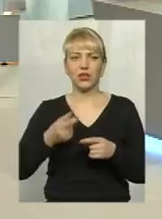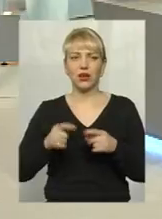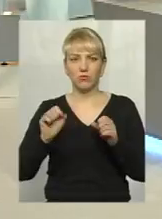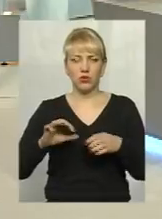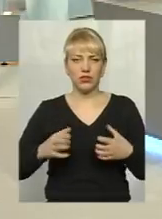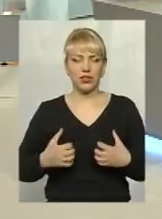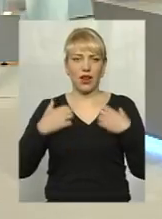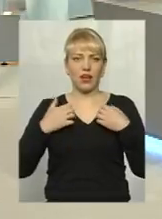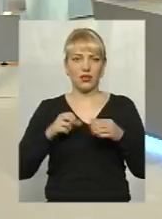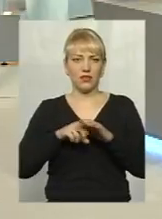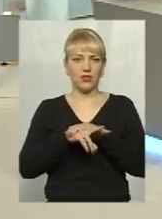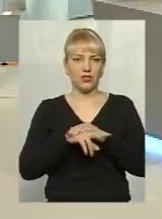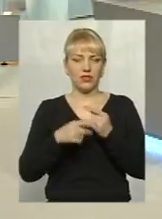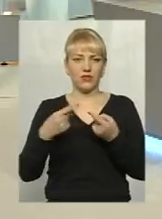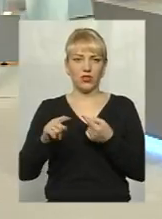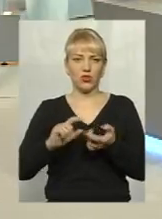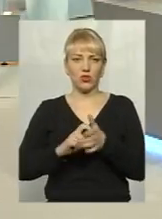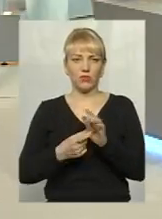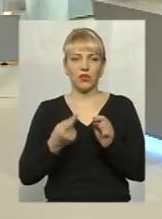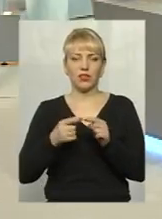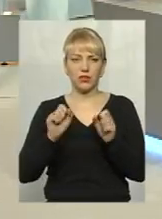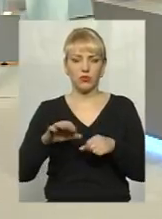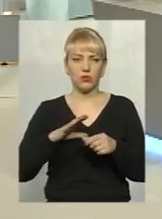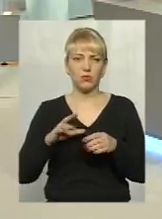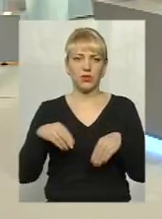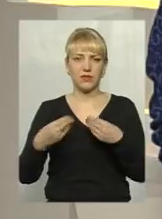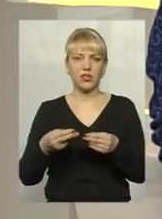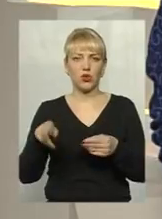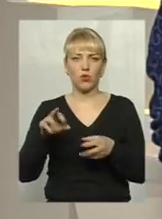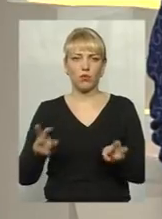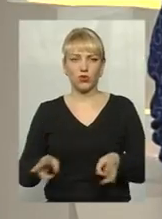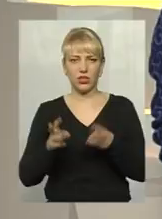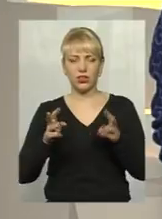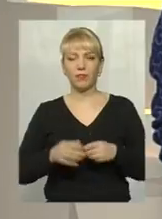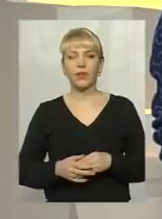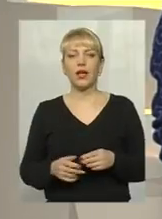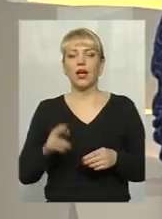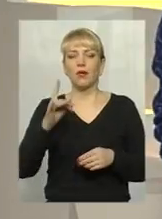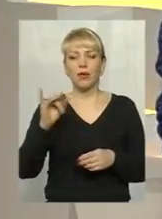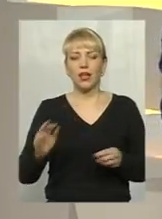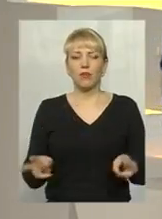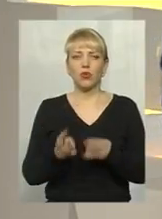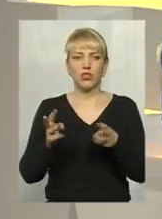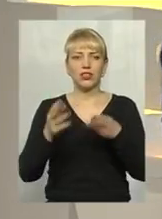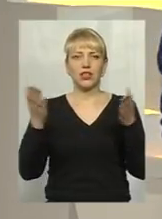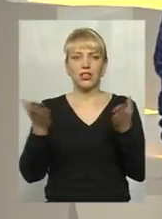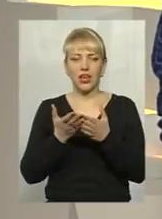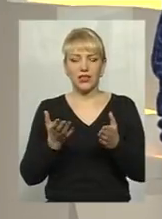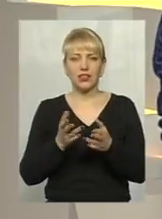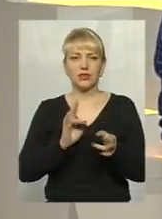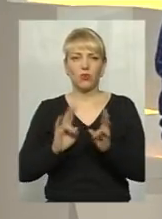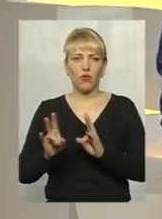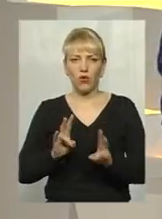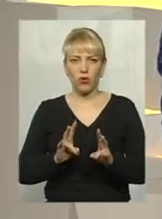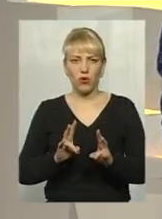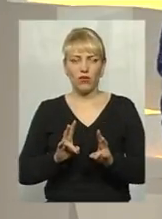злякатися, втікти в іншу кімнату. І це також призвало до бідень. При пожежах, які спровуковані